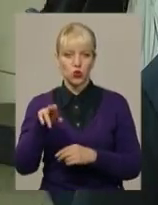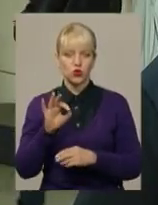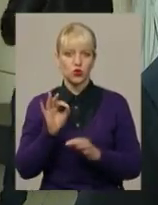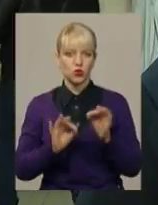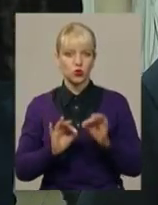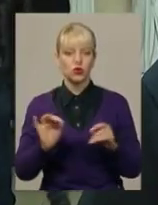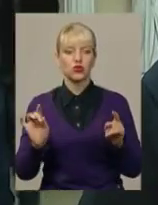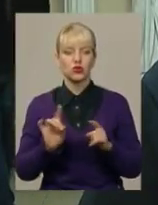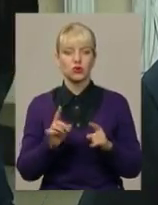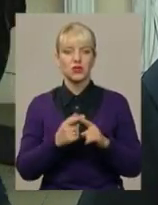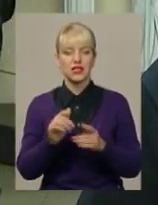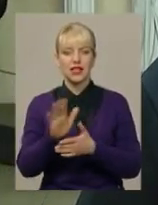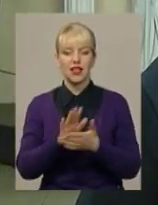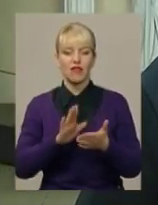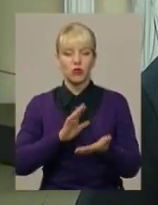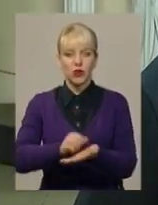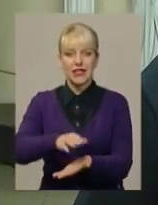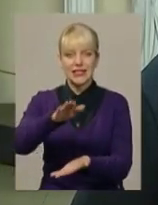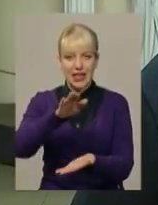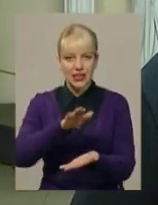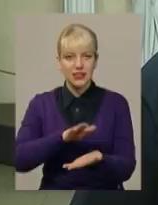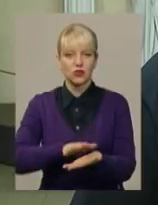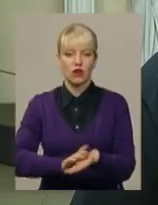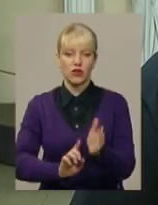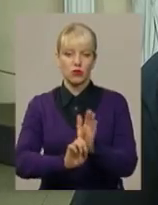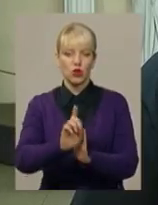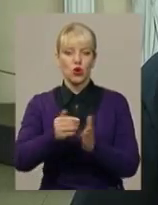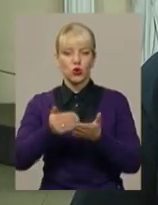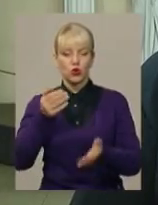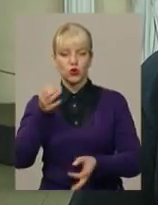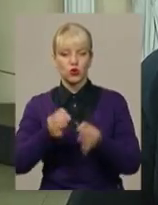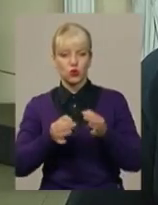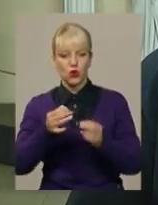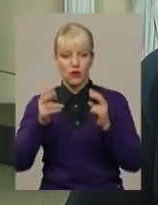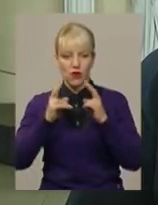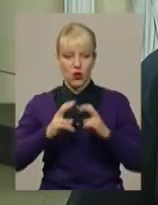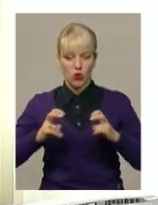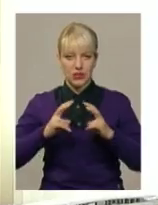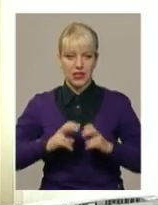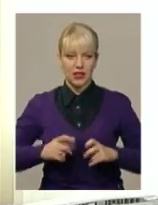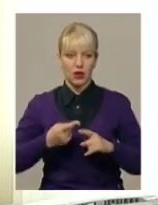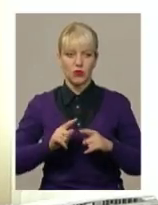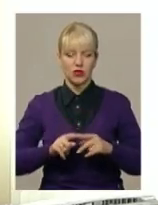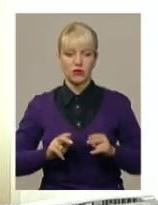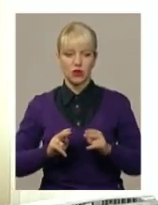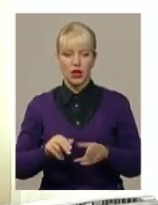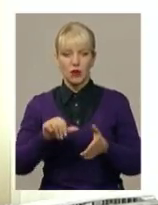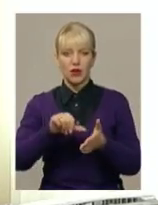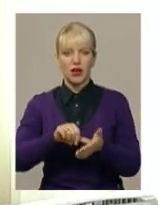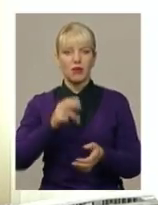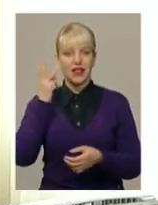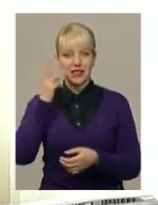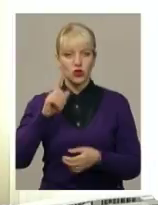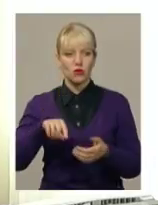дана заява була зареєстрована і розпочато досудове розслідування по даним злочинам. Представник Хмельницької місцевої